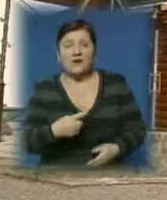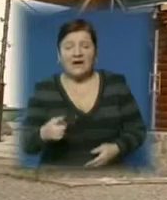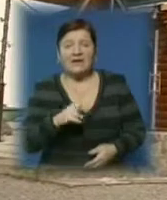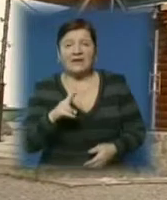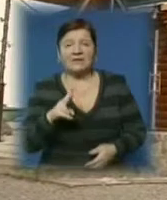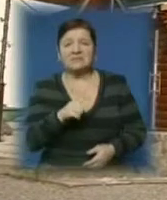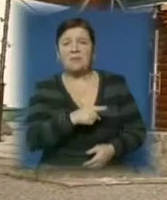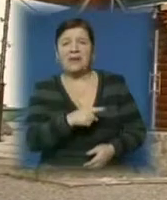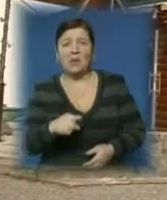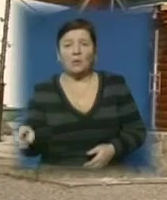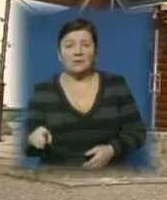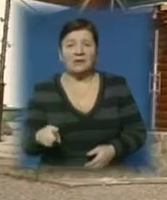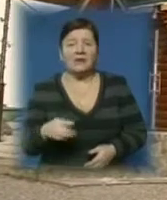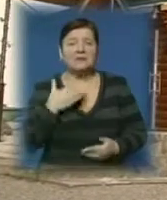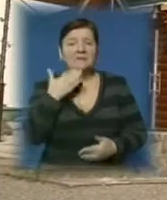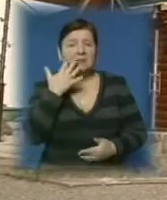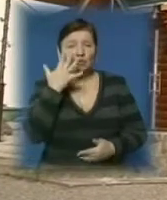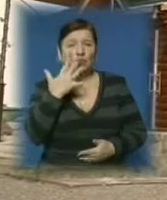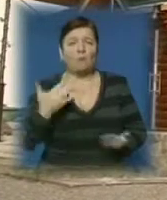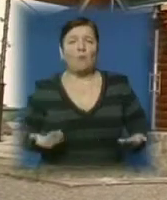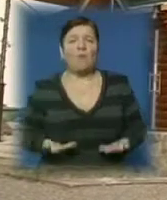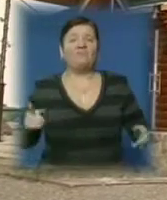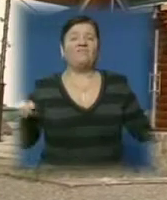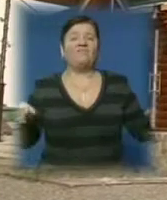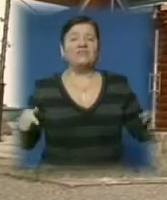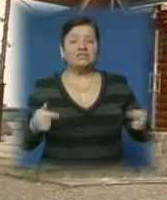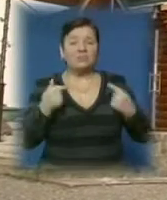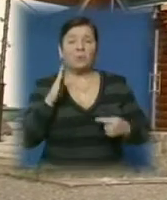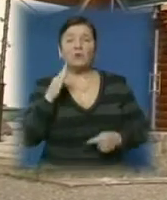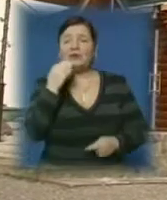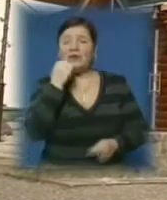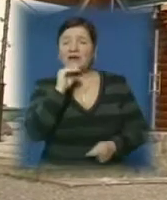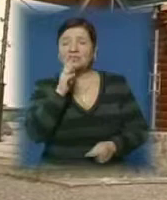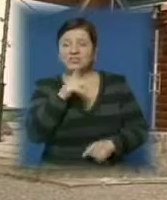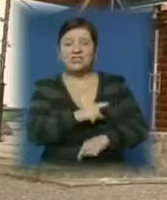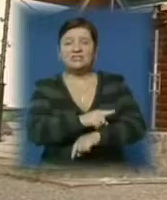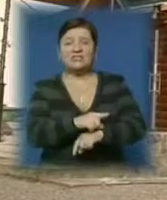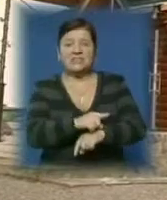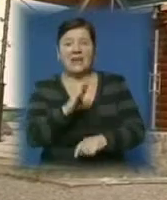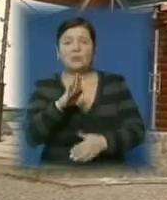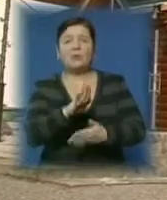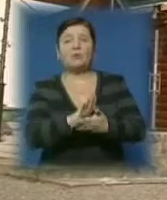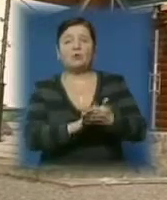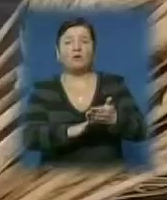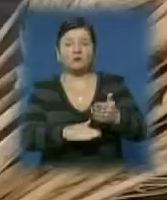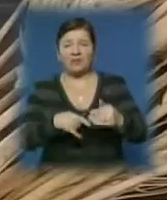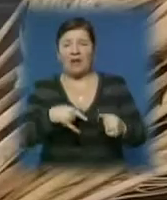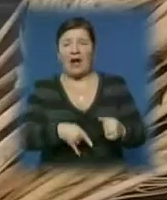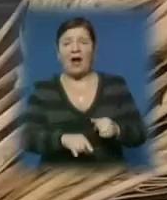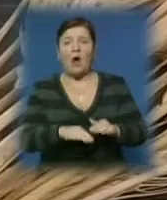із метою вижити, що будуть кращі часи і буде продовження роду і буде кращі.